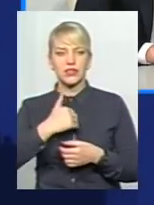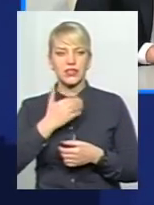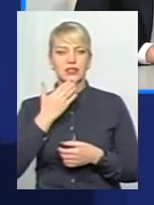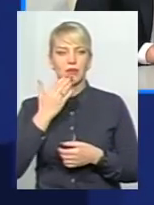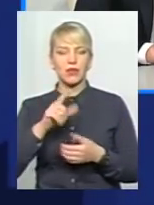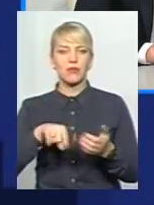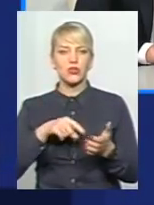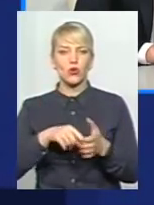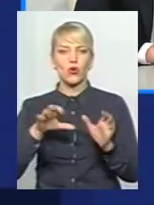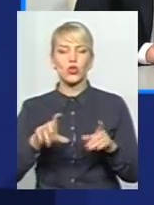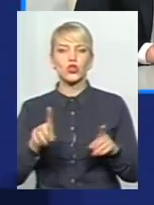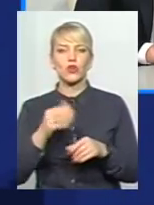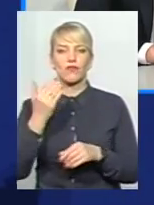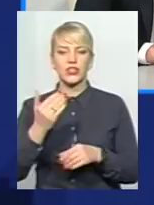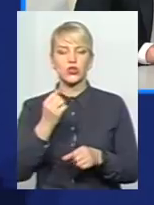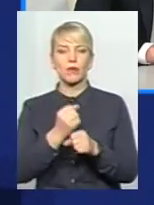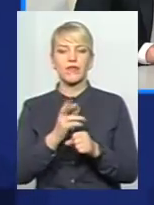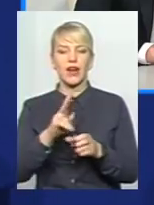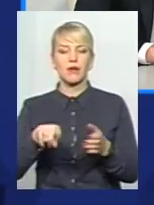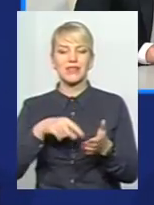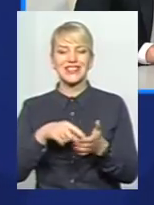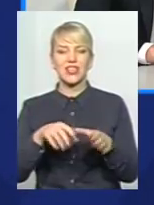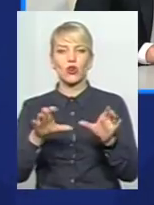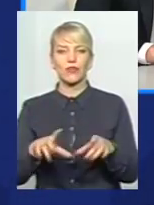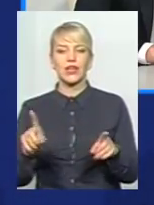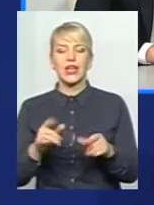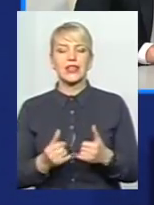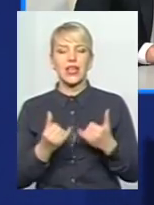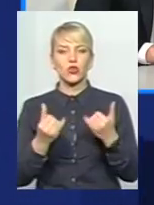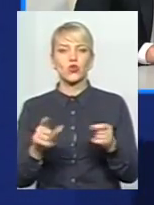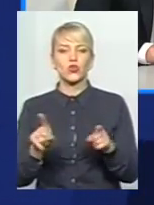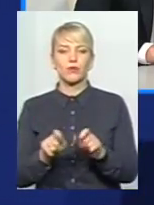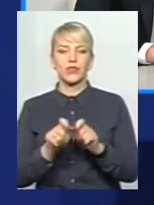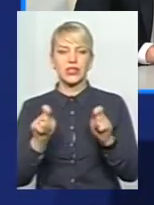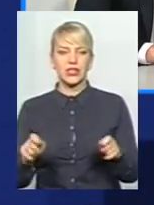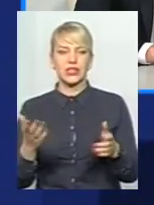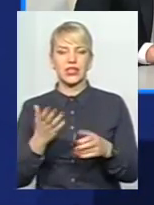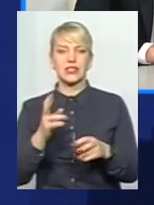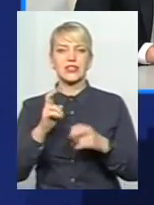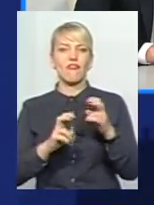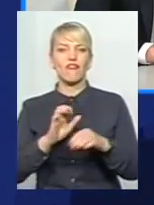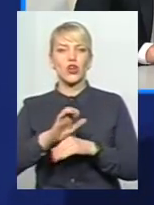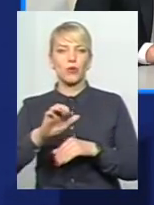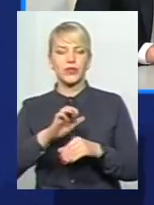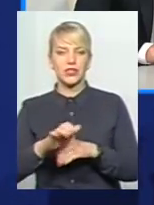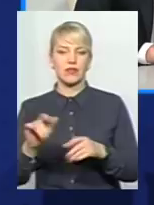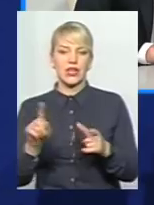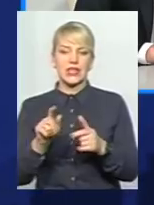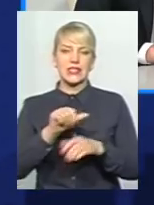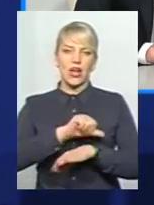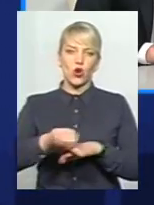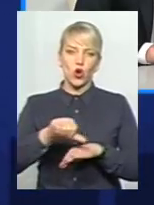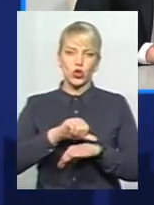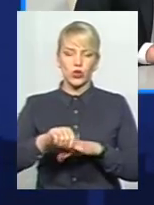міського голови, що він зробив як міський голова для того, щоб відкрити якийсь філіал виробництва в нас, якихсь закордонних